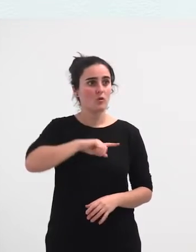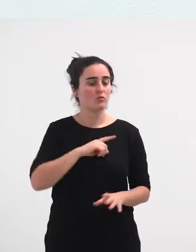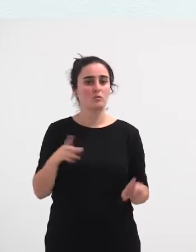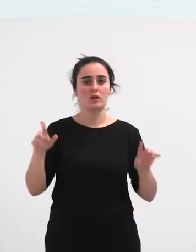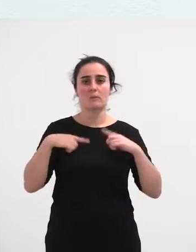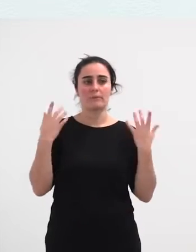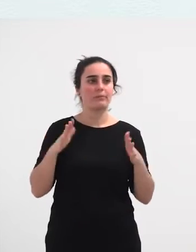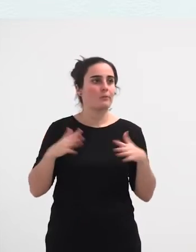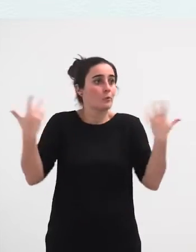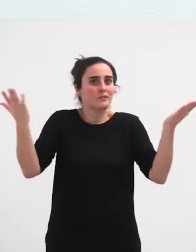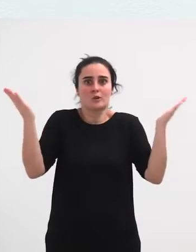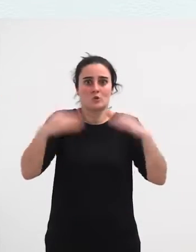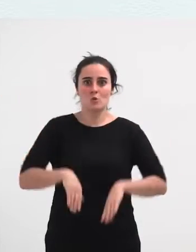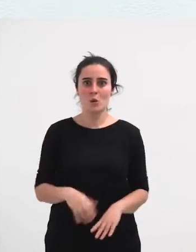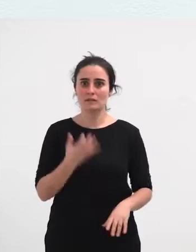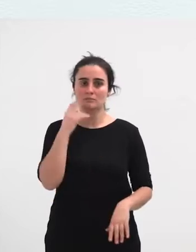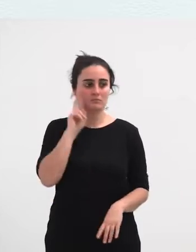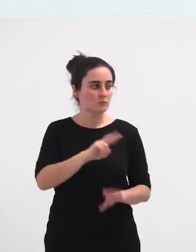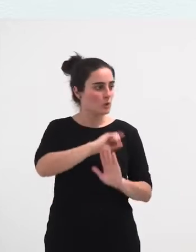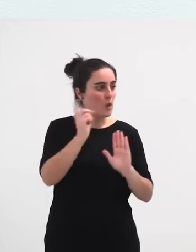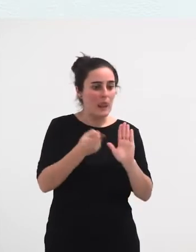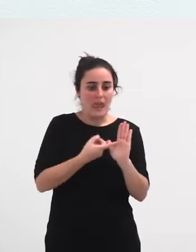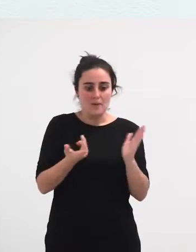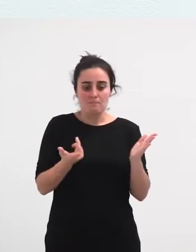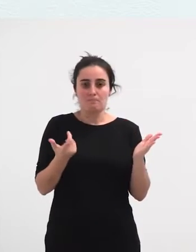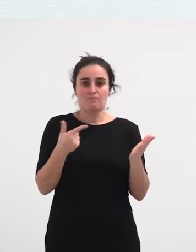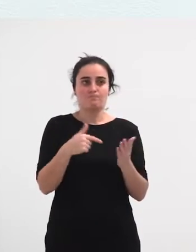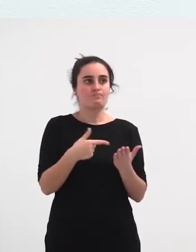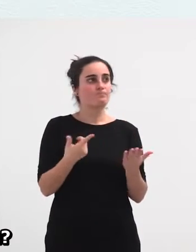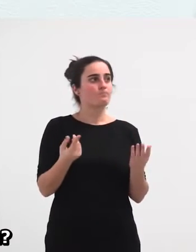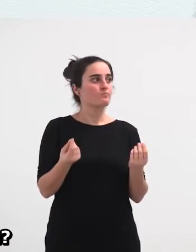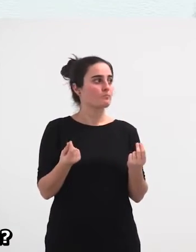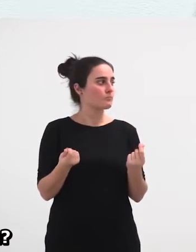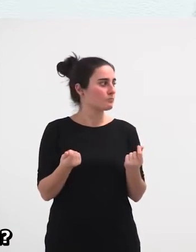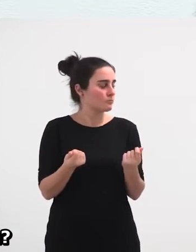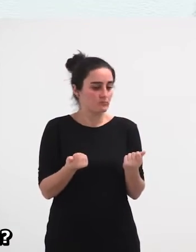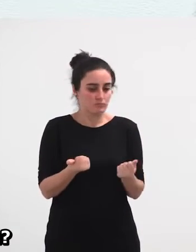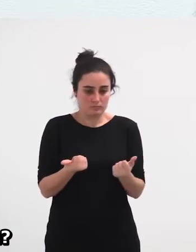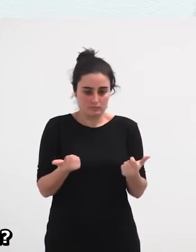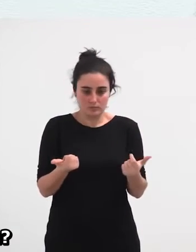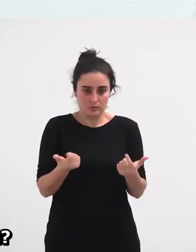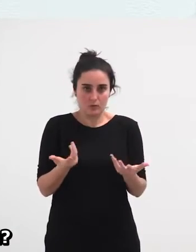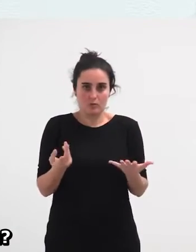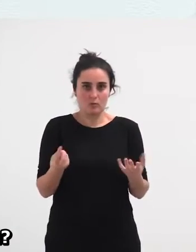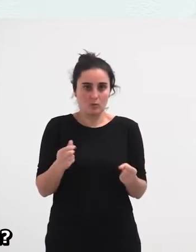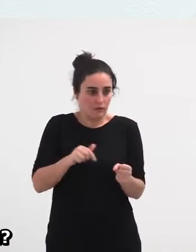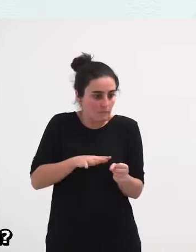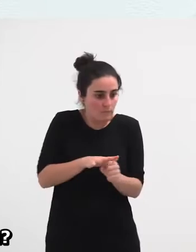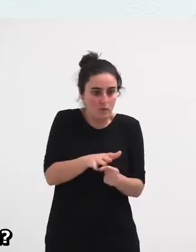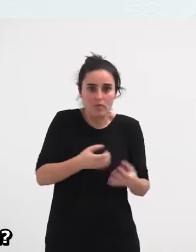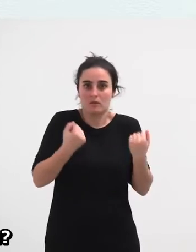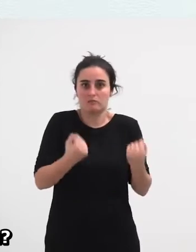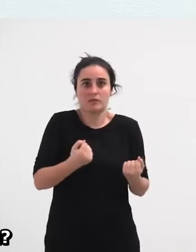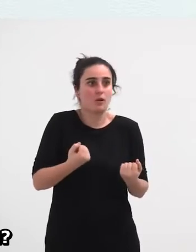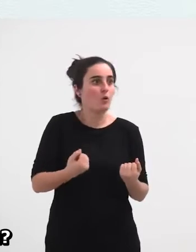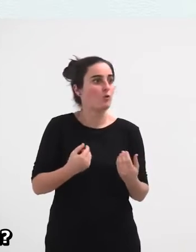lege batzuk, ez eukitzea, sa, inolako eraginkortasunik, horrelako